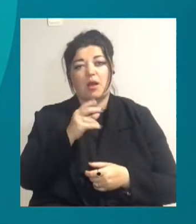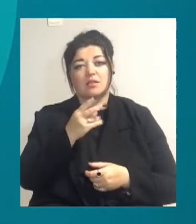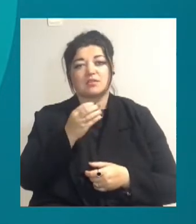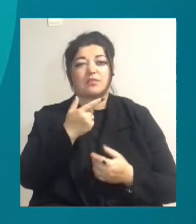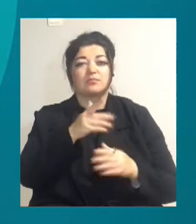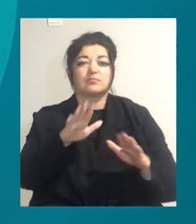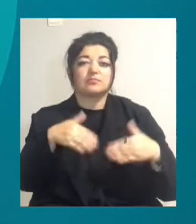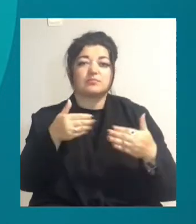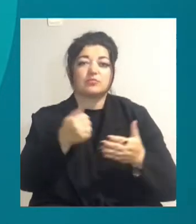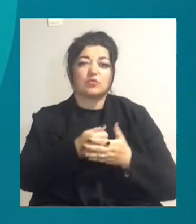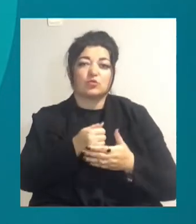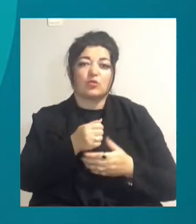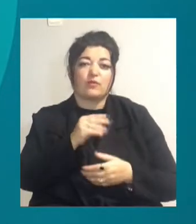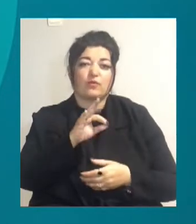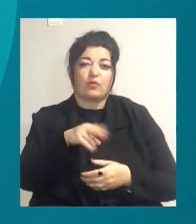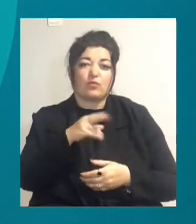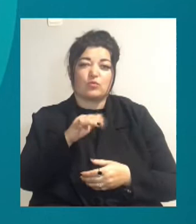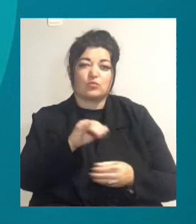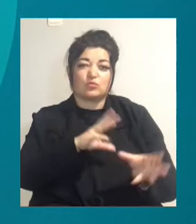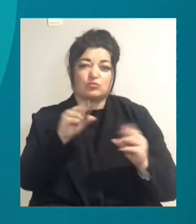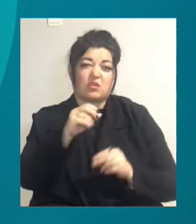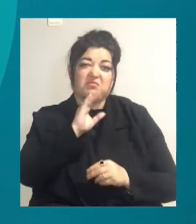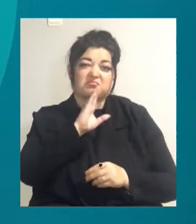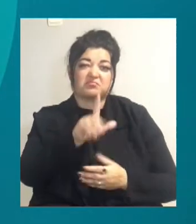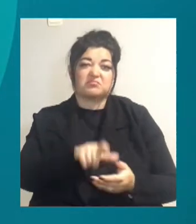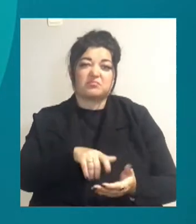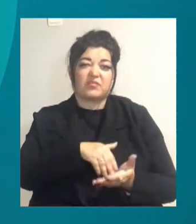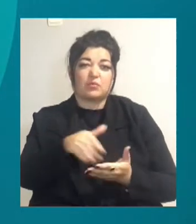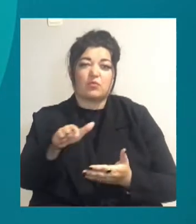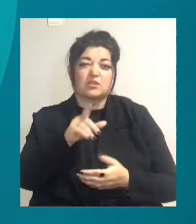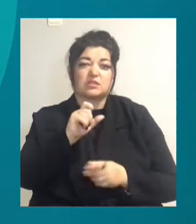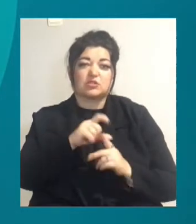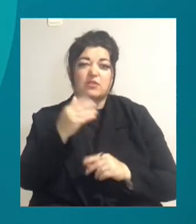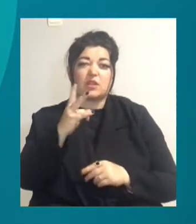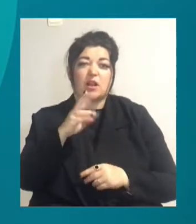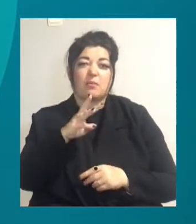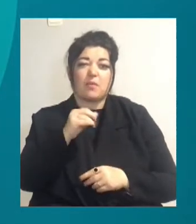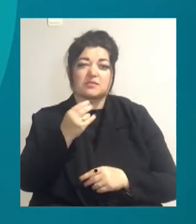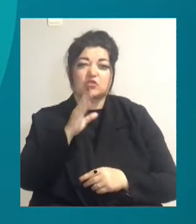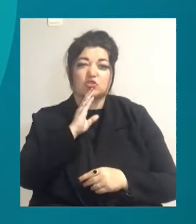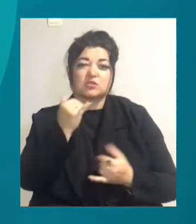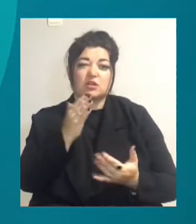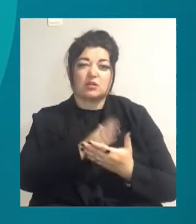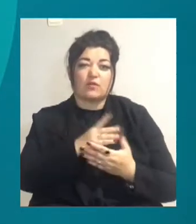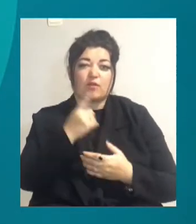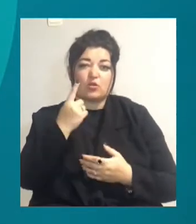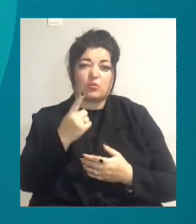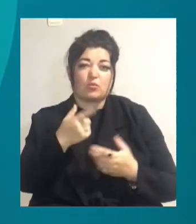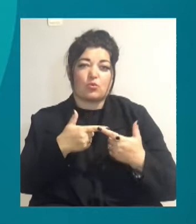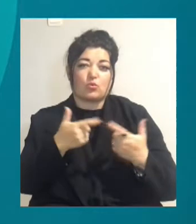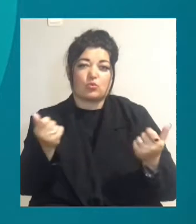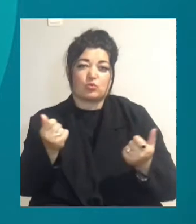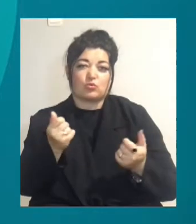до відселенського фонду, але вона відмовилася. За словами Наталії Мальцевої, зараз жінка знаходиться в одному з гуртожитків міста.